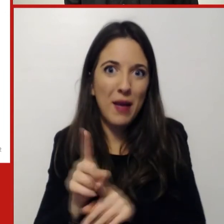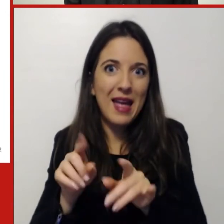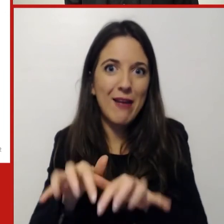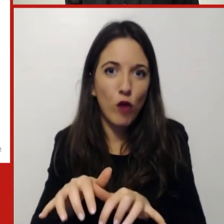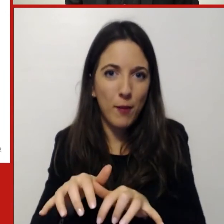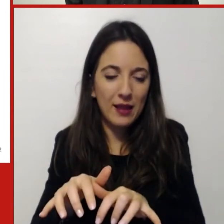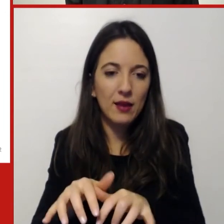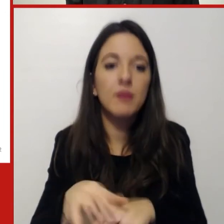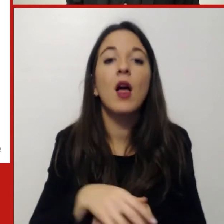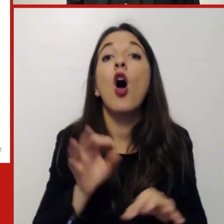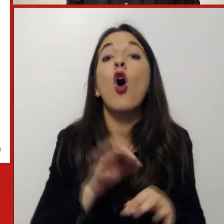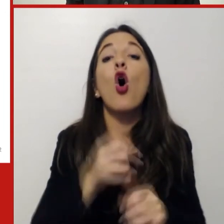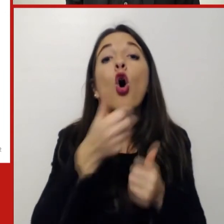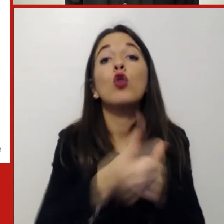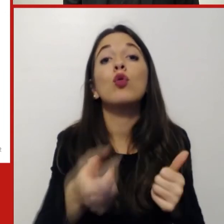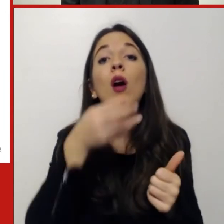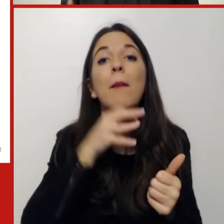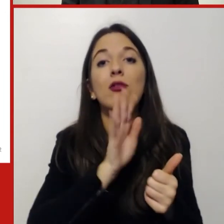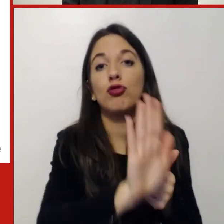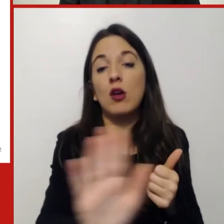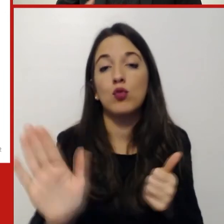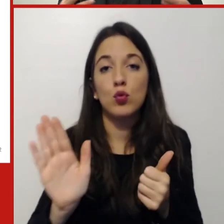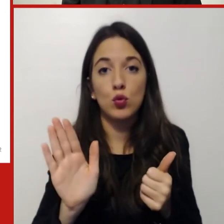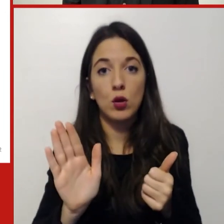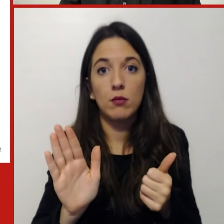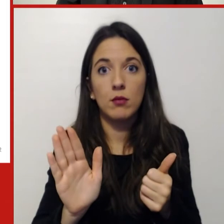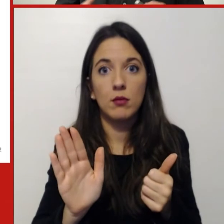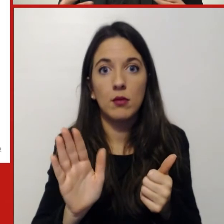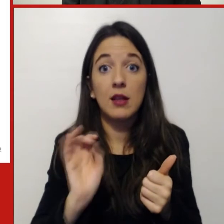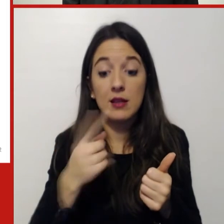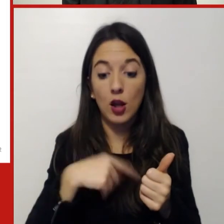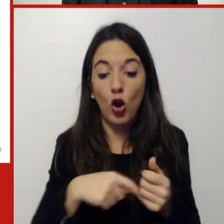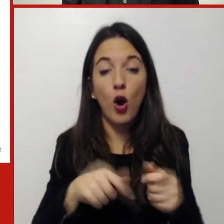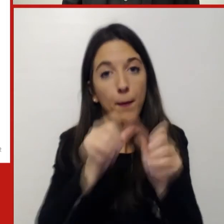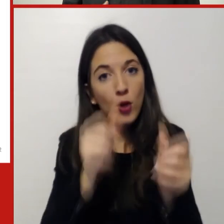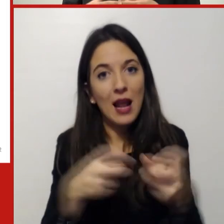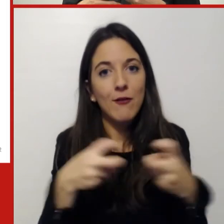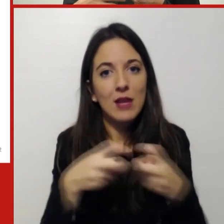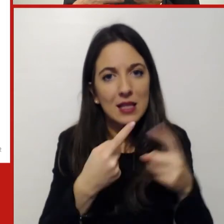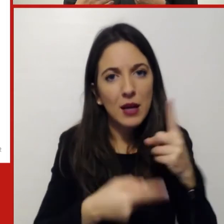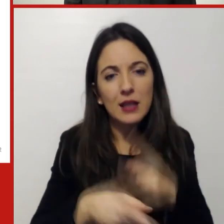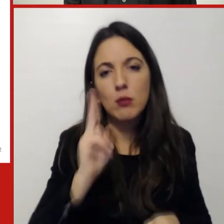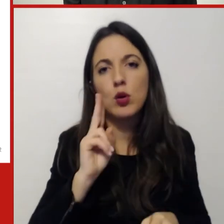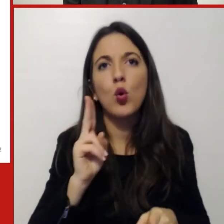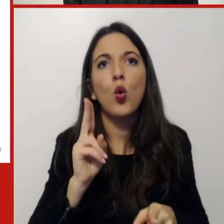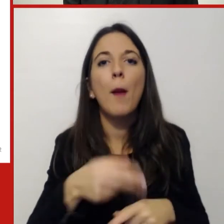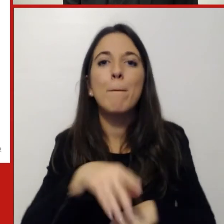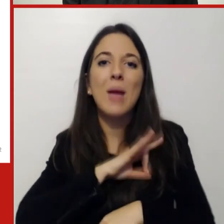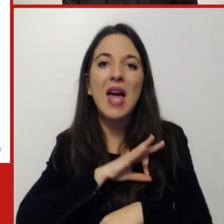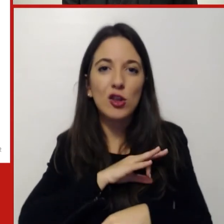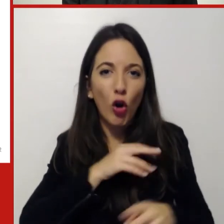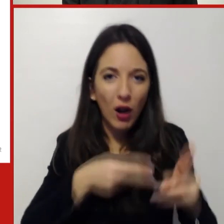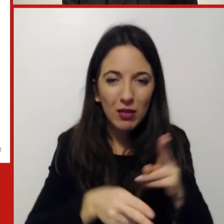abilità le diverse abilità che grazie a un modello più flessibile meritocratico possono